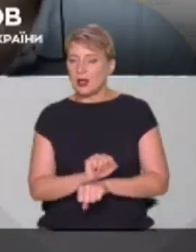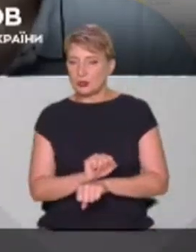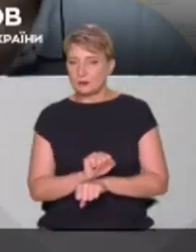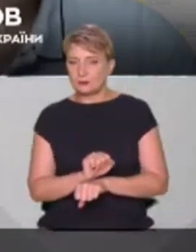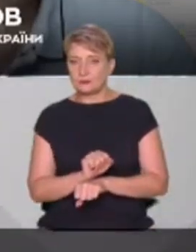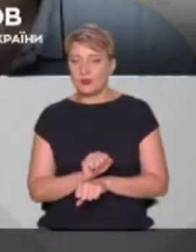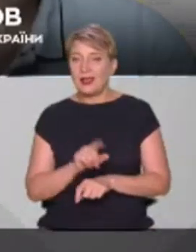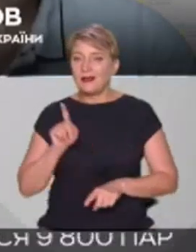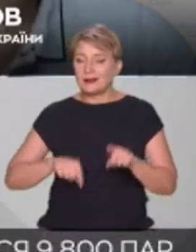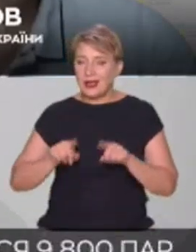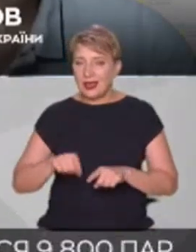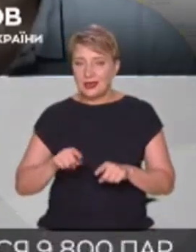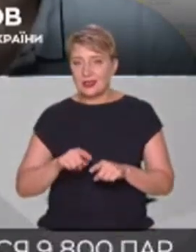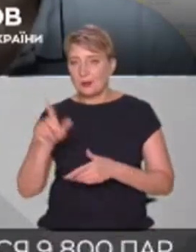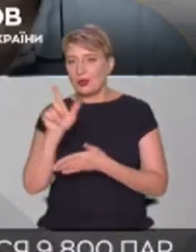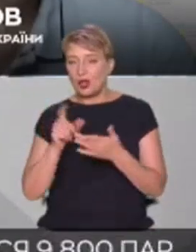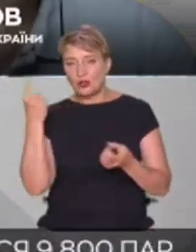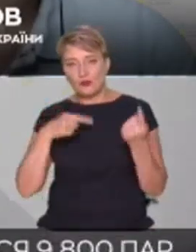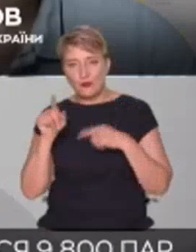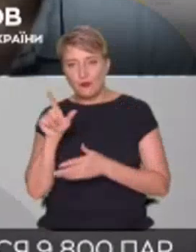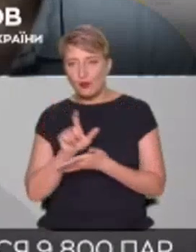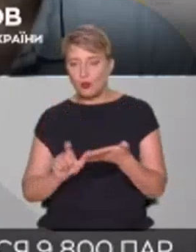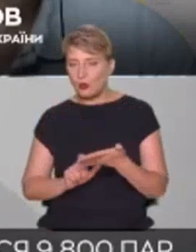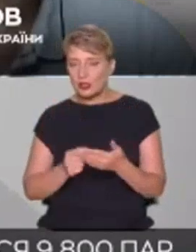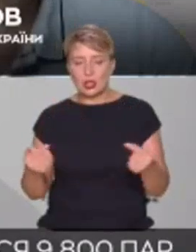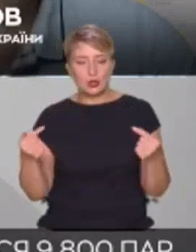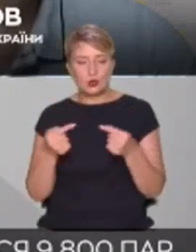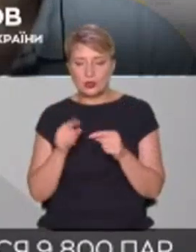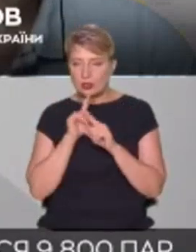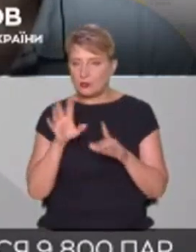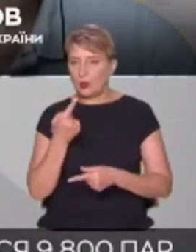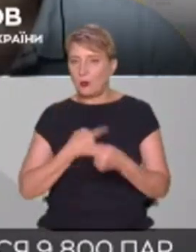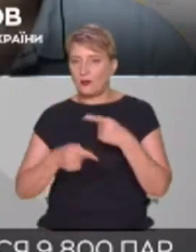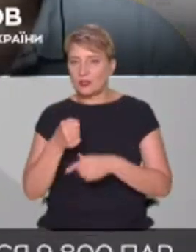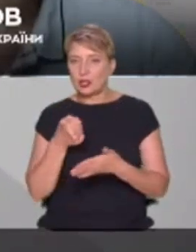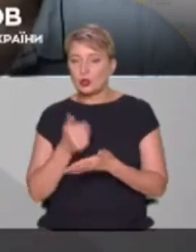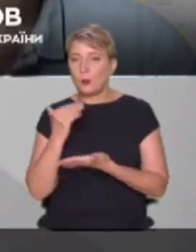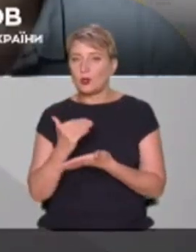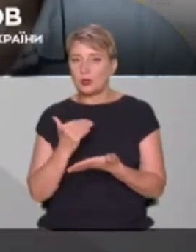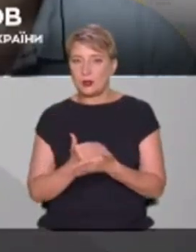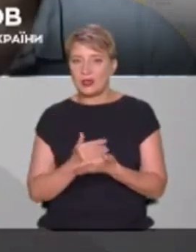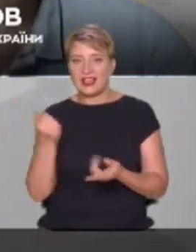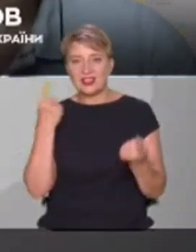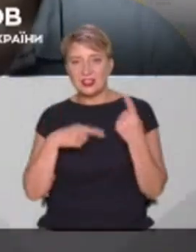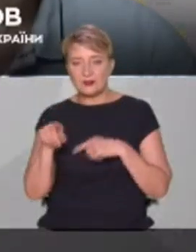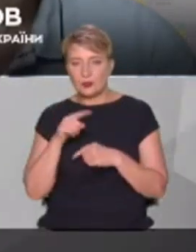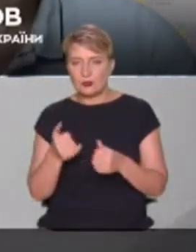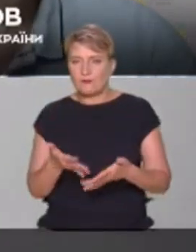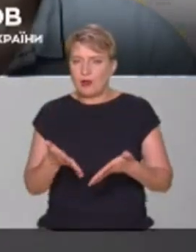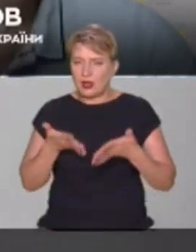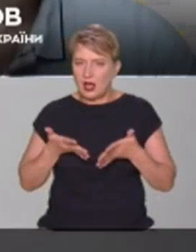російської літератури, ми точно не будемо повертати до програми за будь-яких умов, це твори, які містять, ну, такі, знаєте, виразні